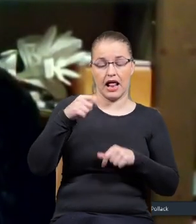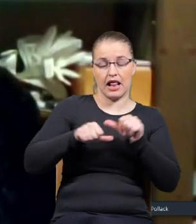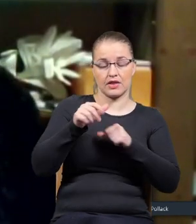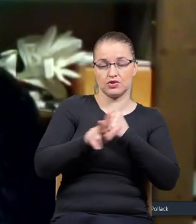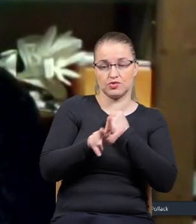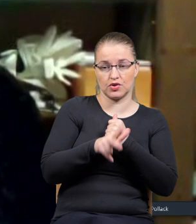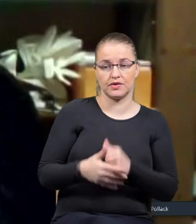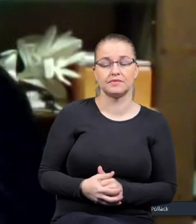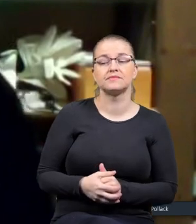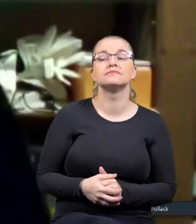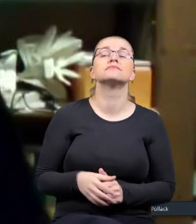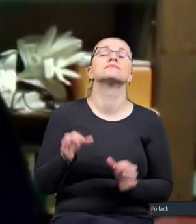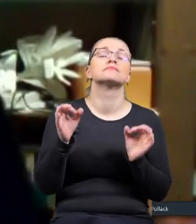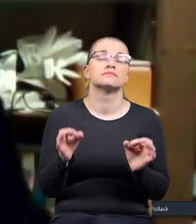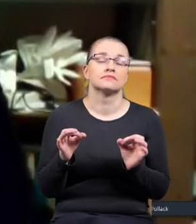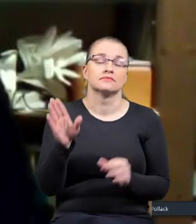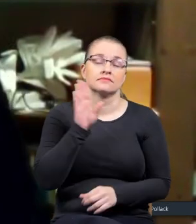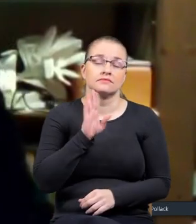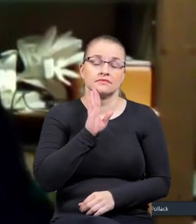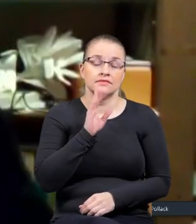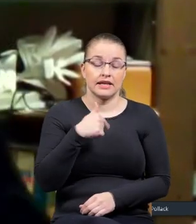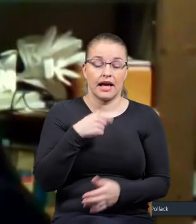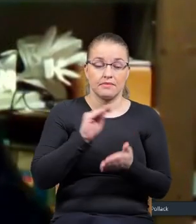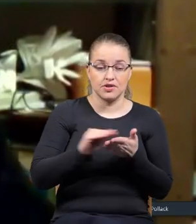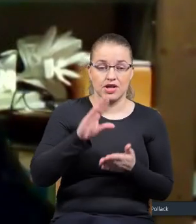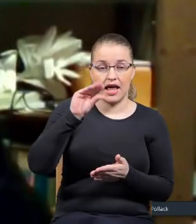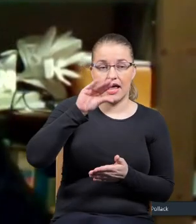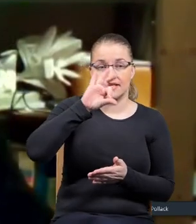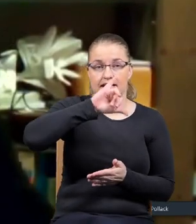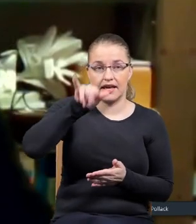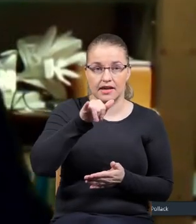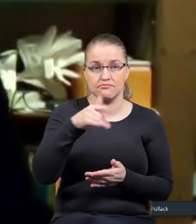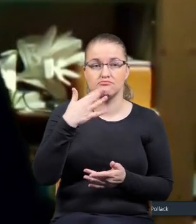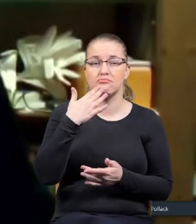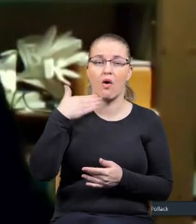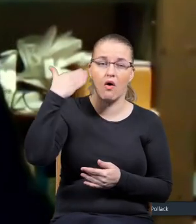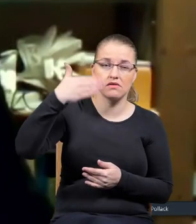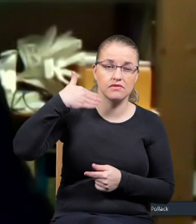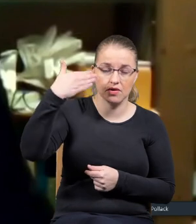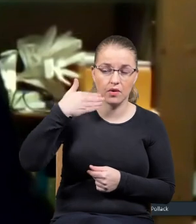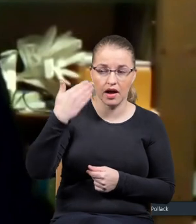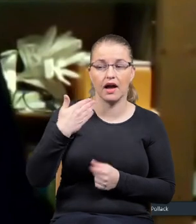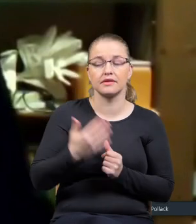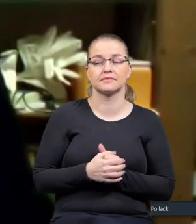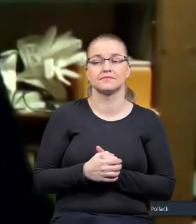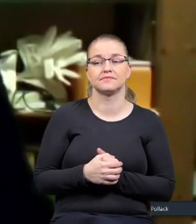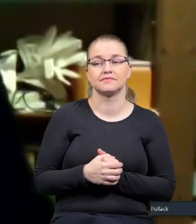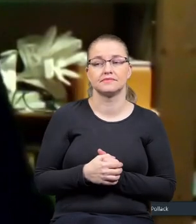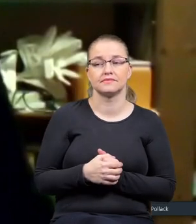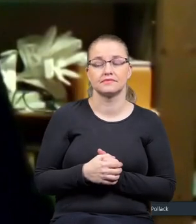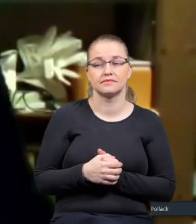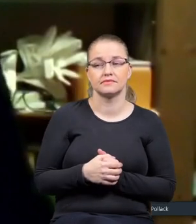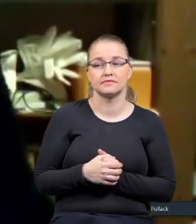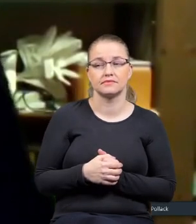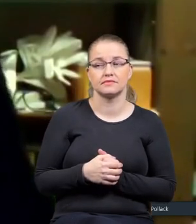prawda, i teraz to też jest tak, że ja piszę eseje, mowy, jakieś tam przemówienia i